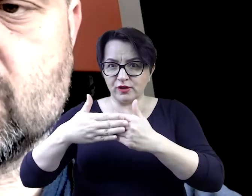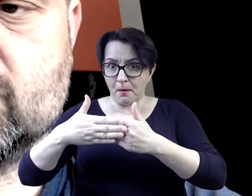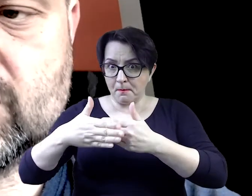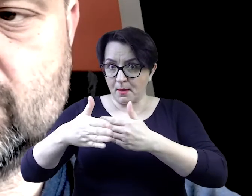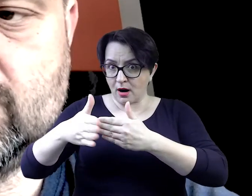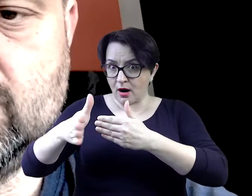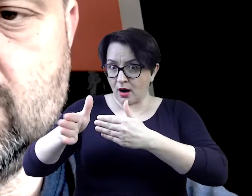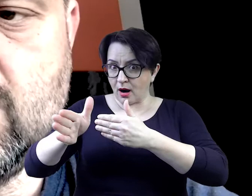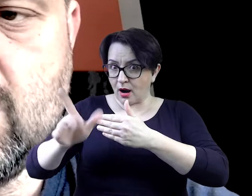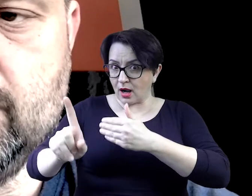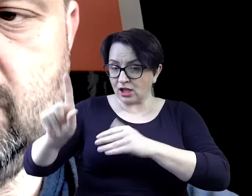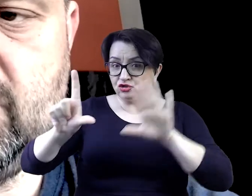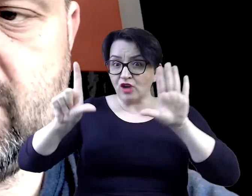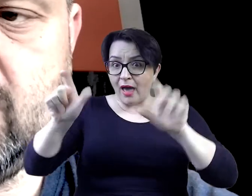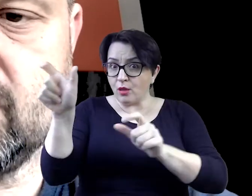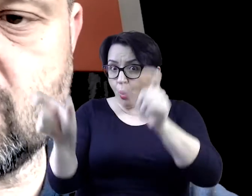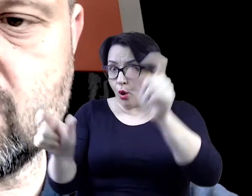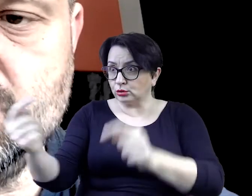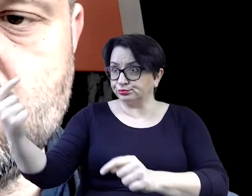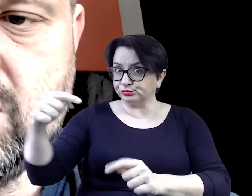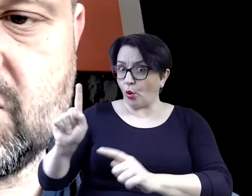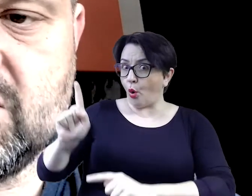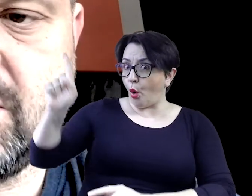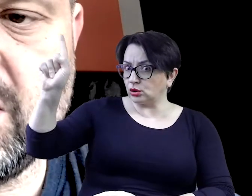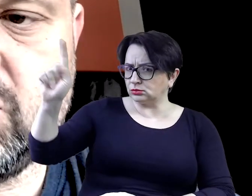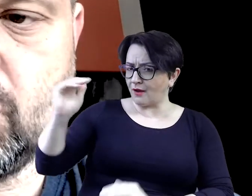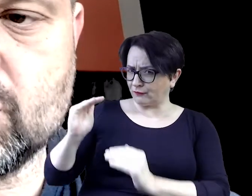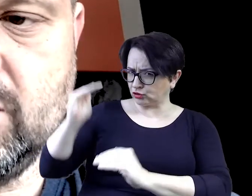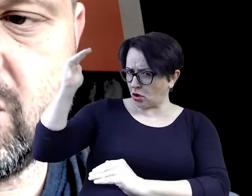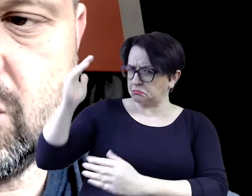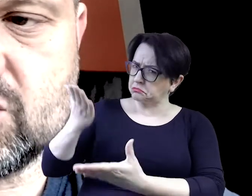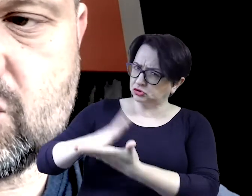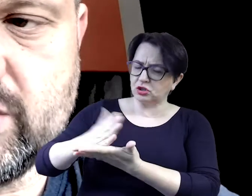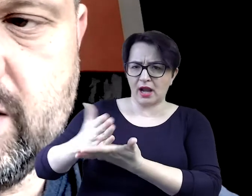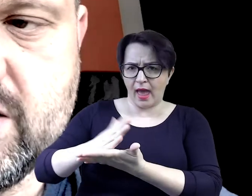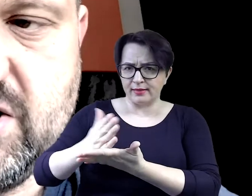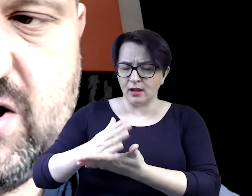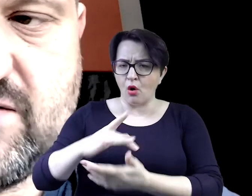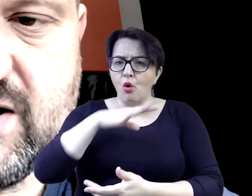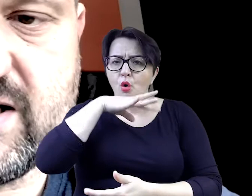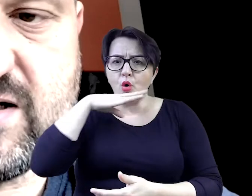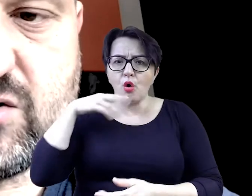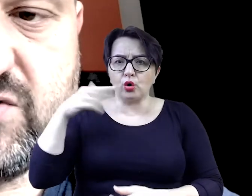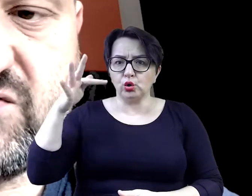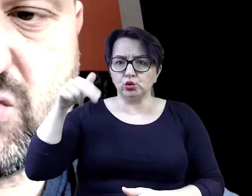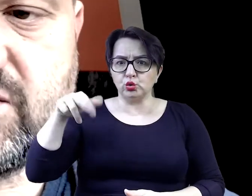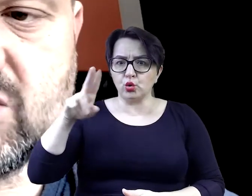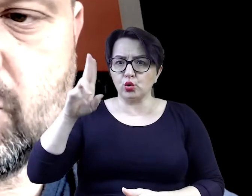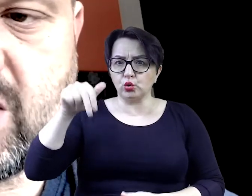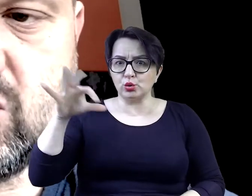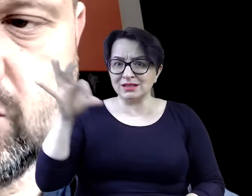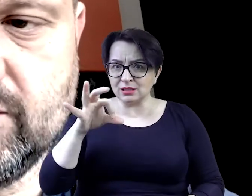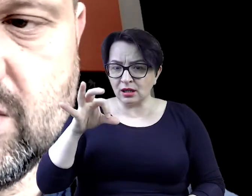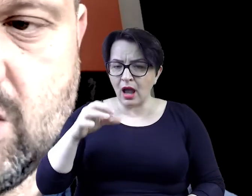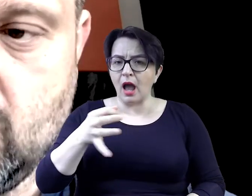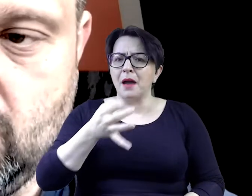przybyszów z kosmosu Byli średniego wzrostu Wszyscy mieli turkusowy kolor skóry I niewiele granatowych włosów